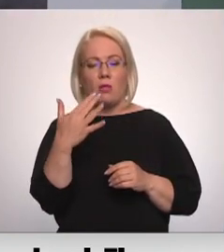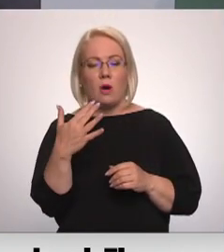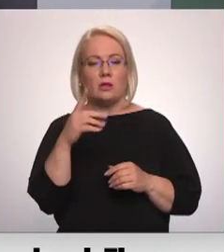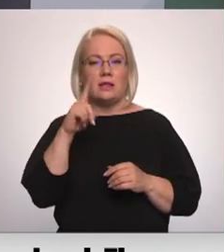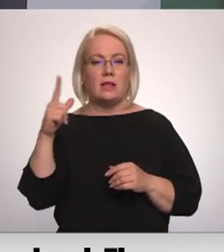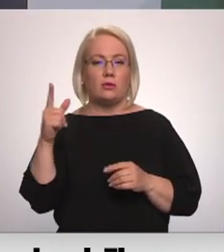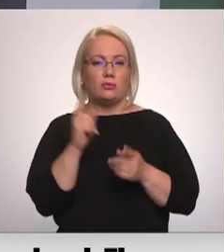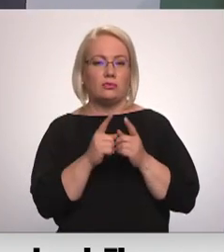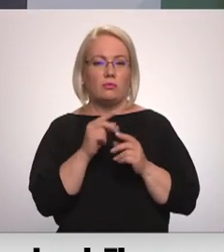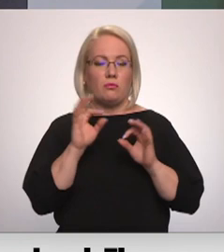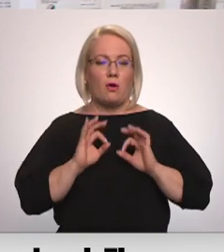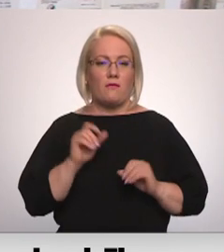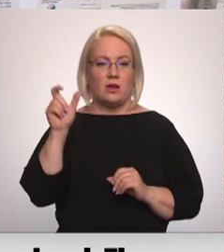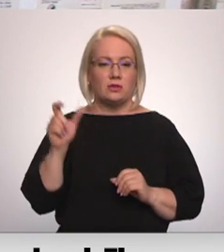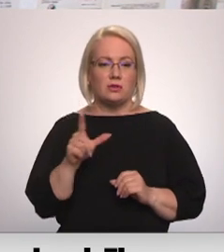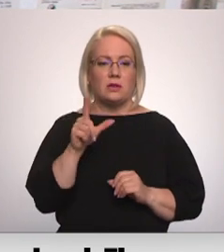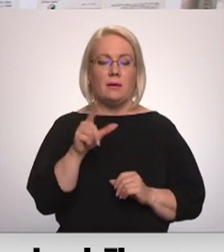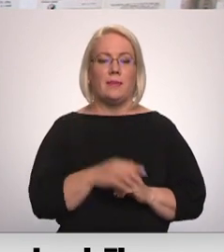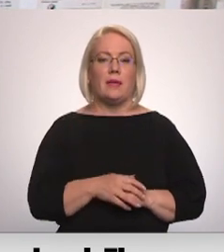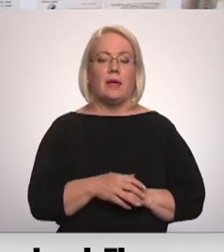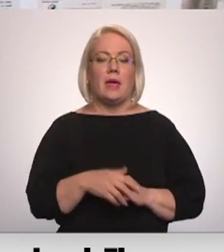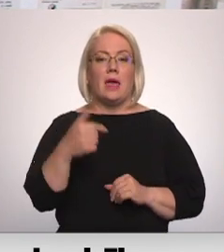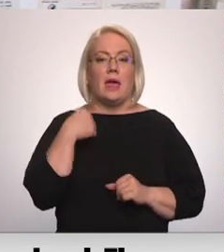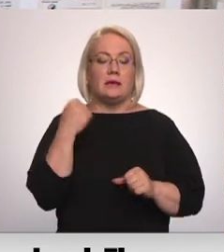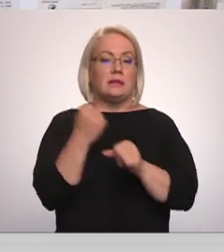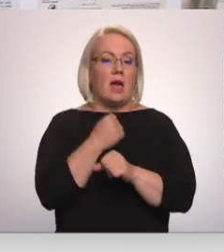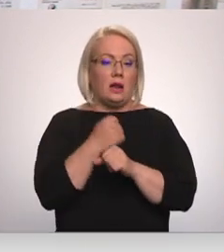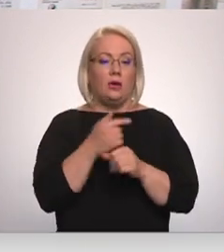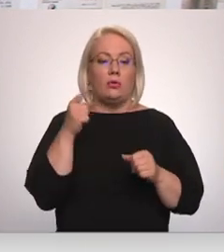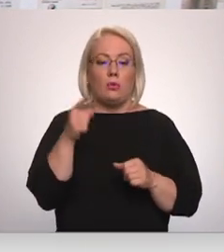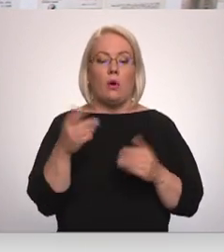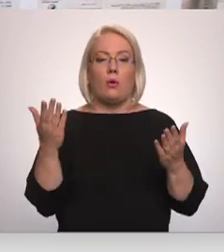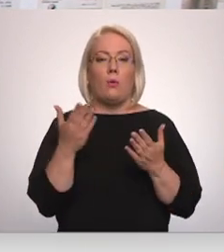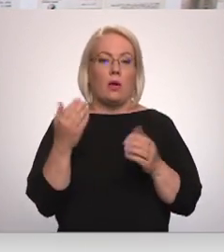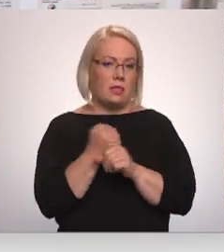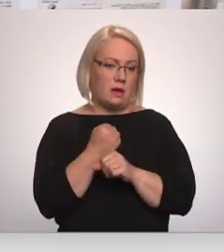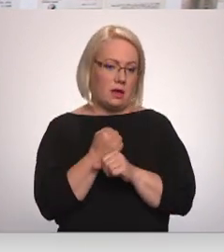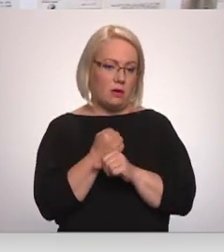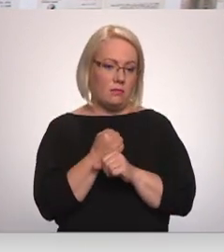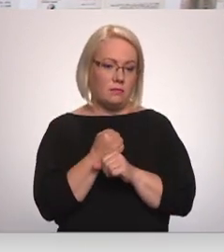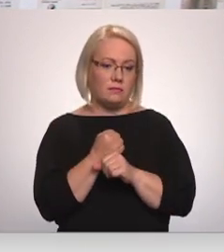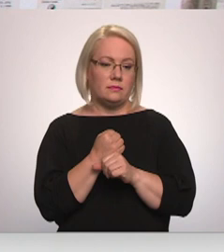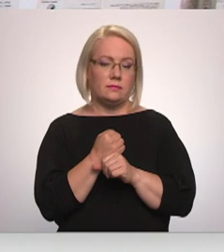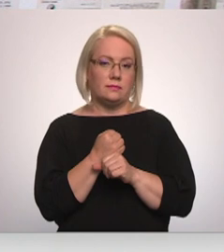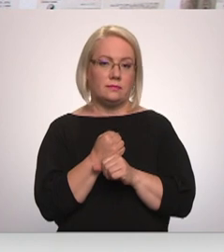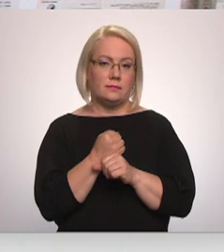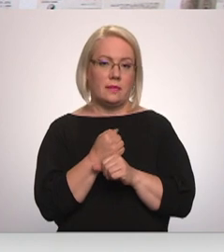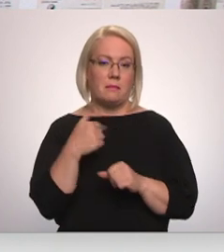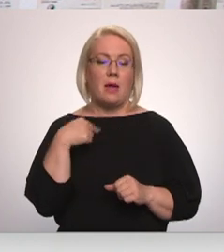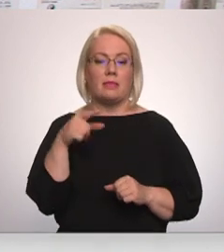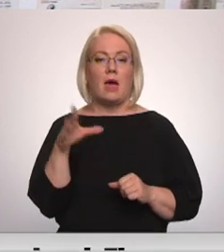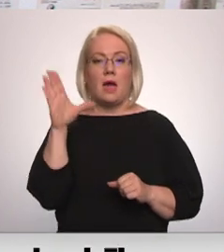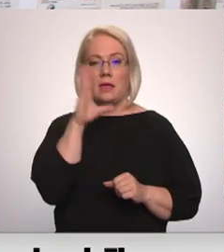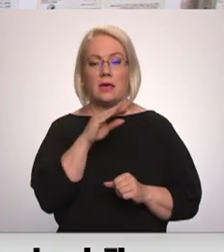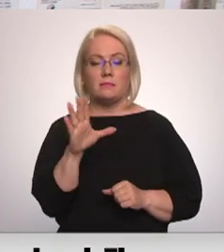profesors Valters Nollendors. Es darīju to, ko es darīju. Nu, principā, man tā iespēja